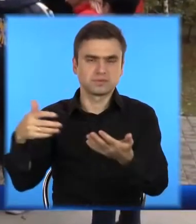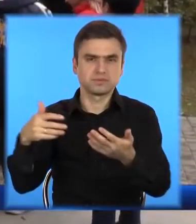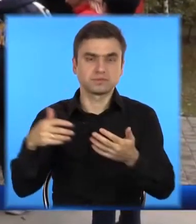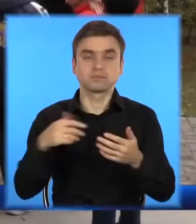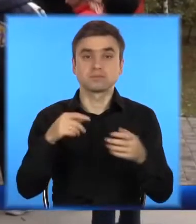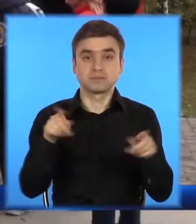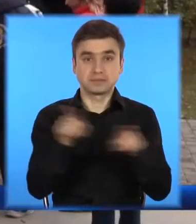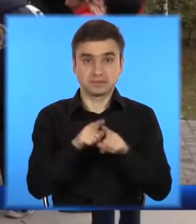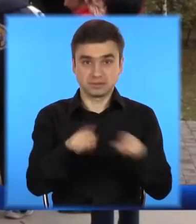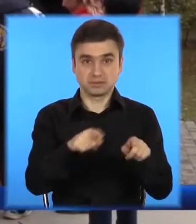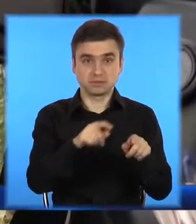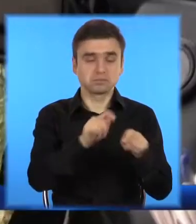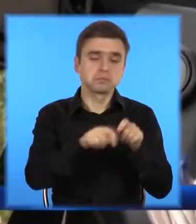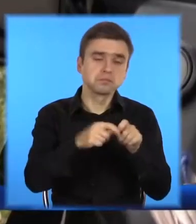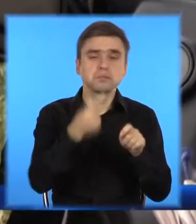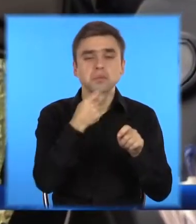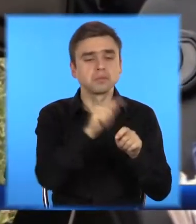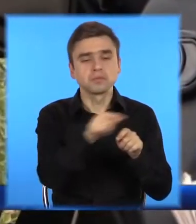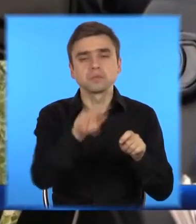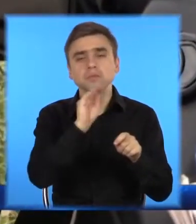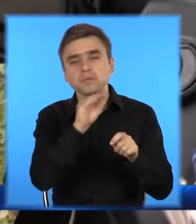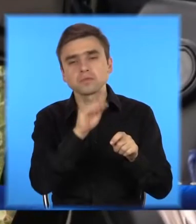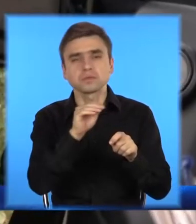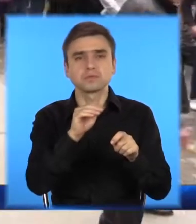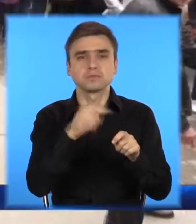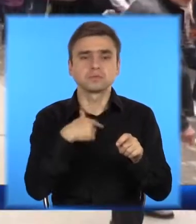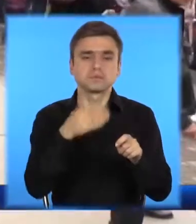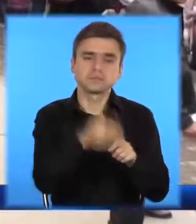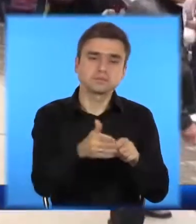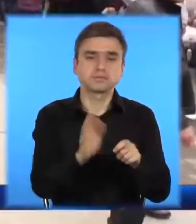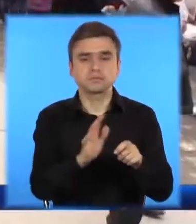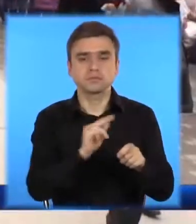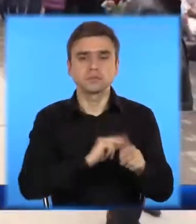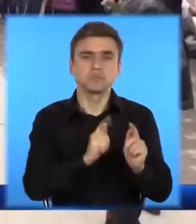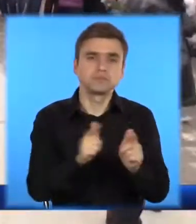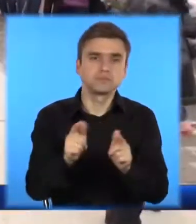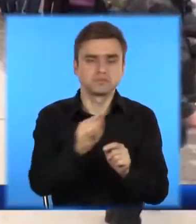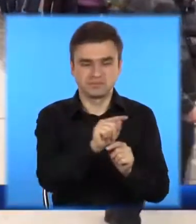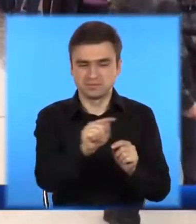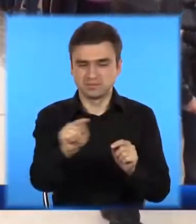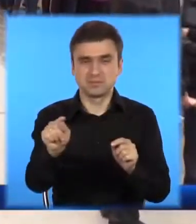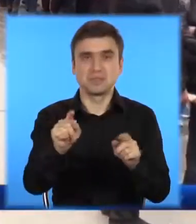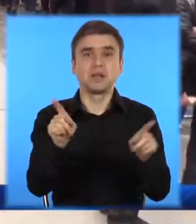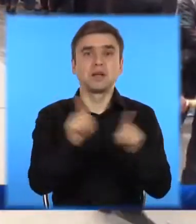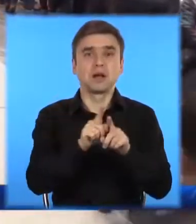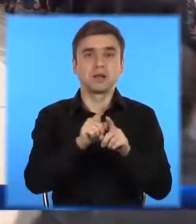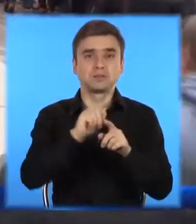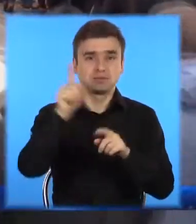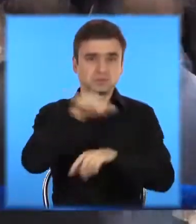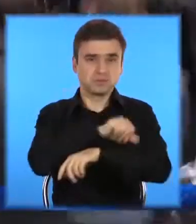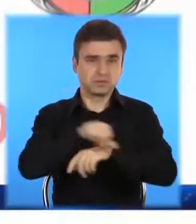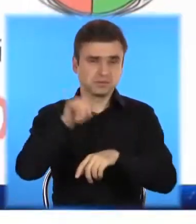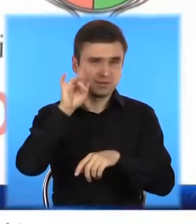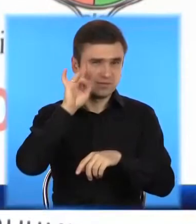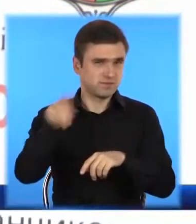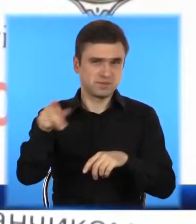Розі проходить вперше. Завдяки подібним заходам діти можуть спробувати різні професії та визначитися, ким вони хочуть бути у